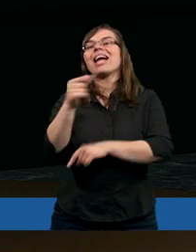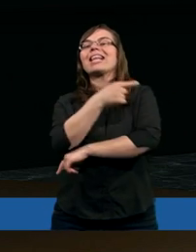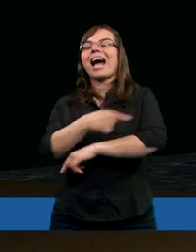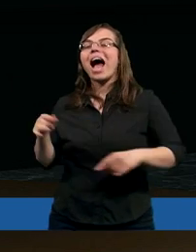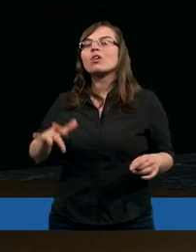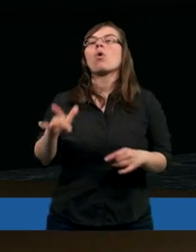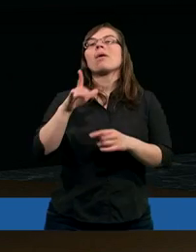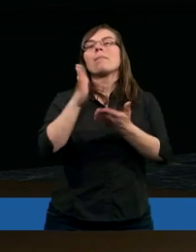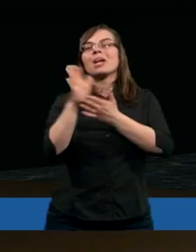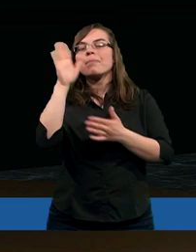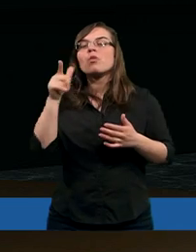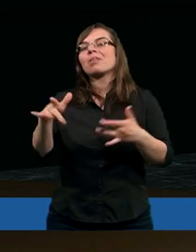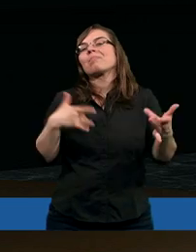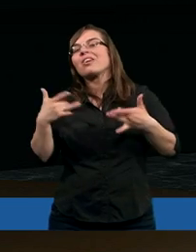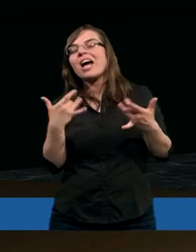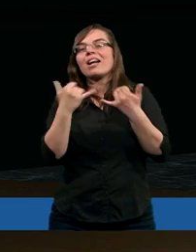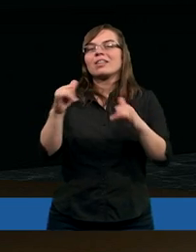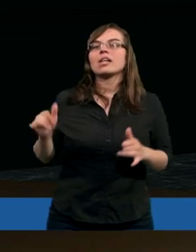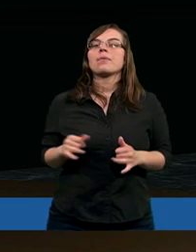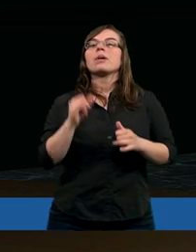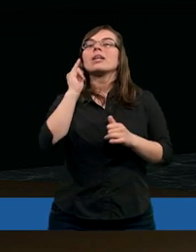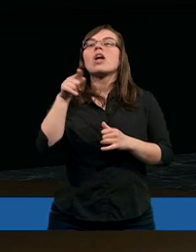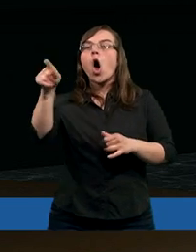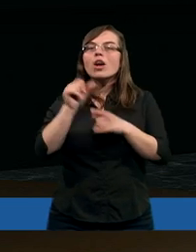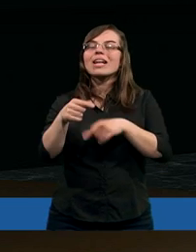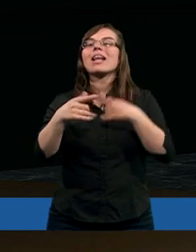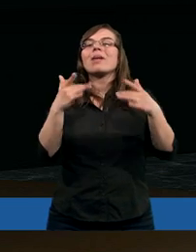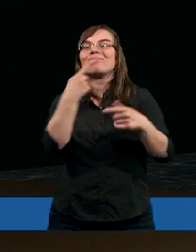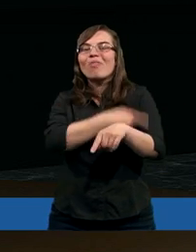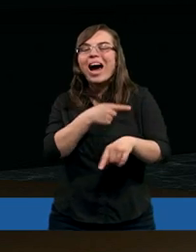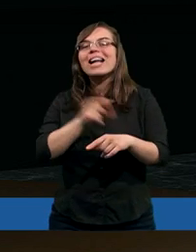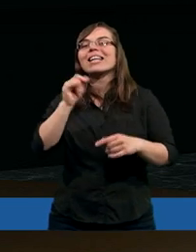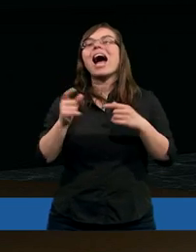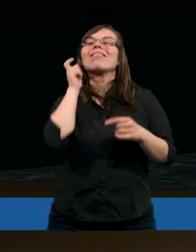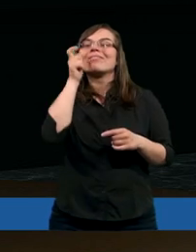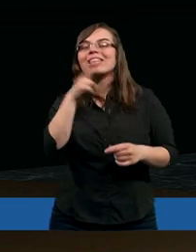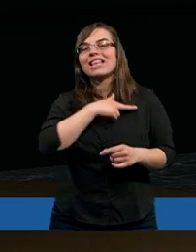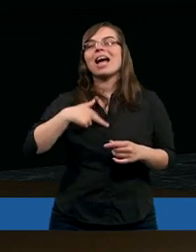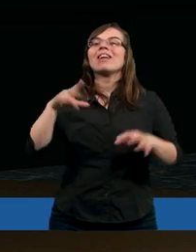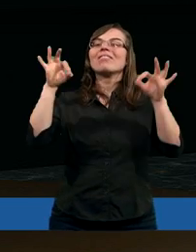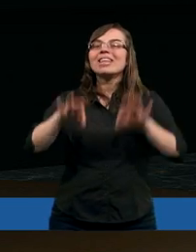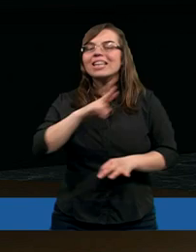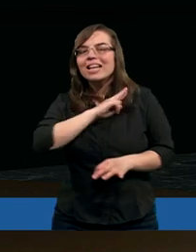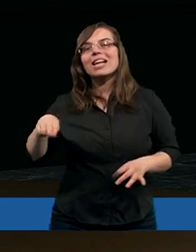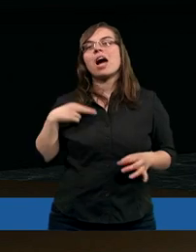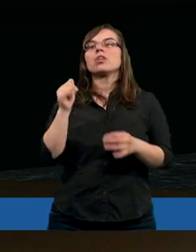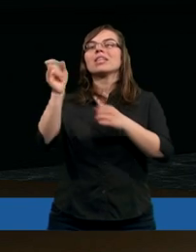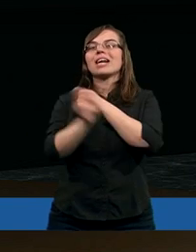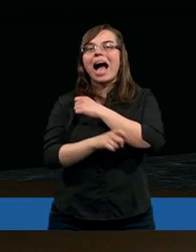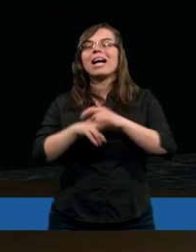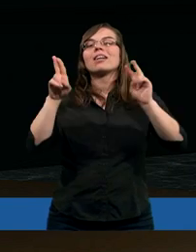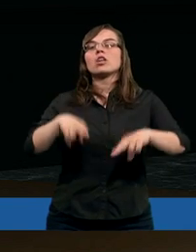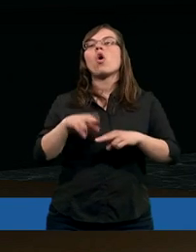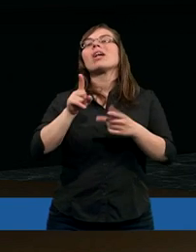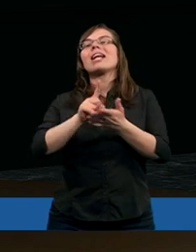zraniony, przez Boga zbity i umęczony. Lecz On zraniony jest za występki nasze, starty za winy nasze. Ukarany